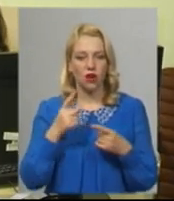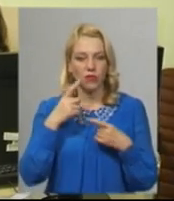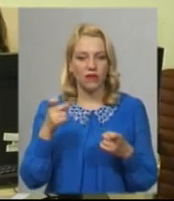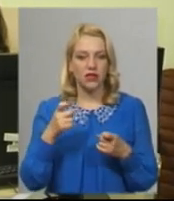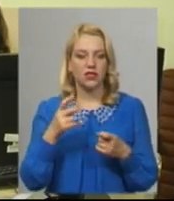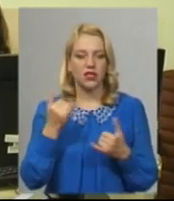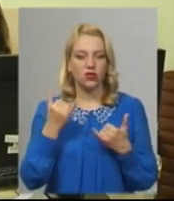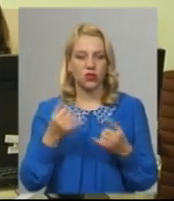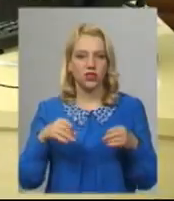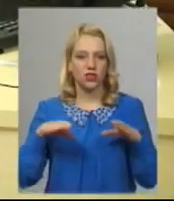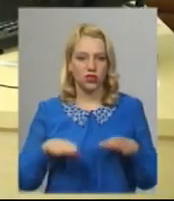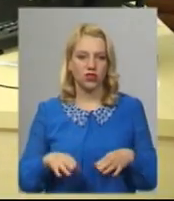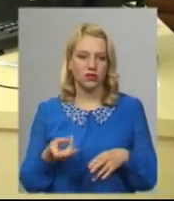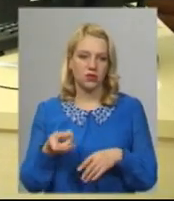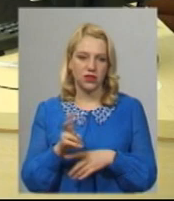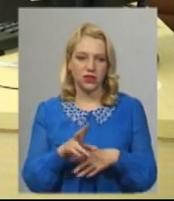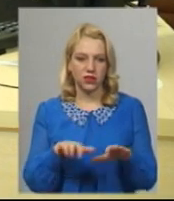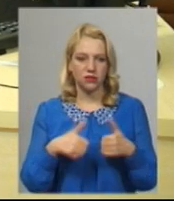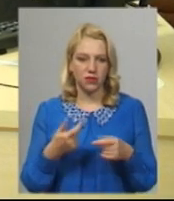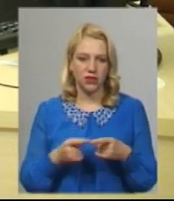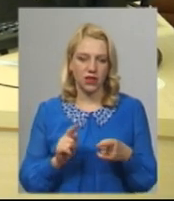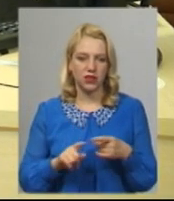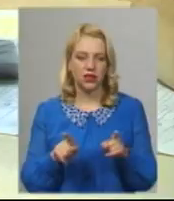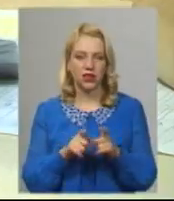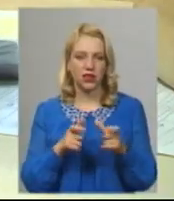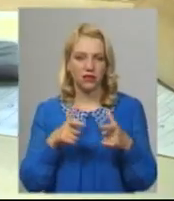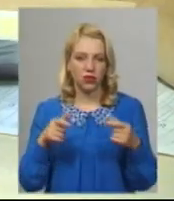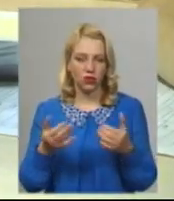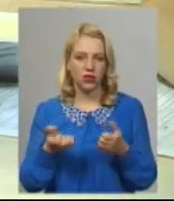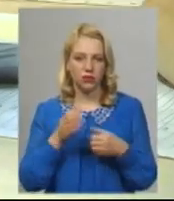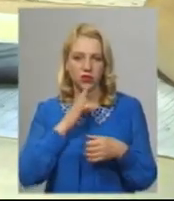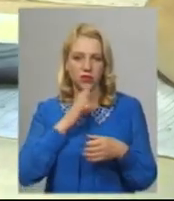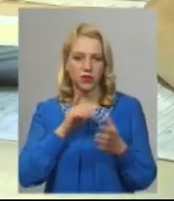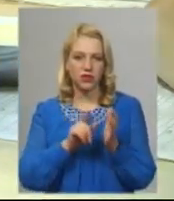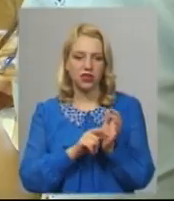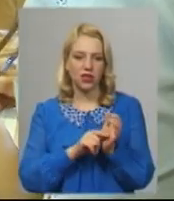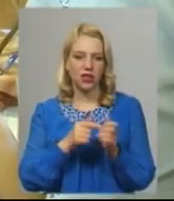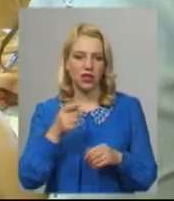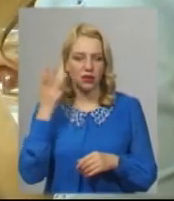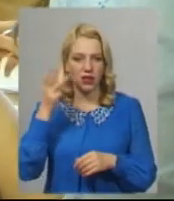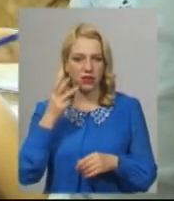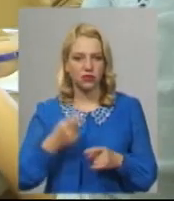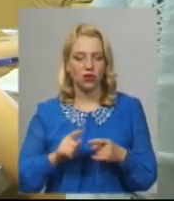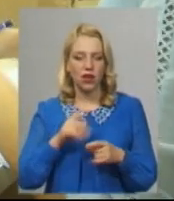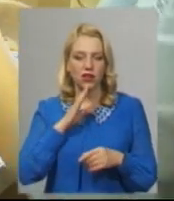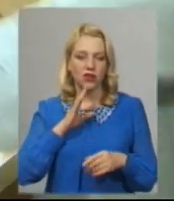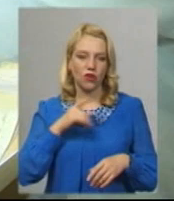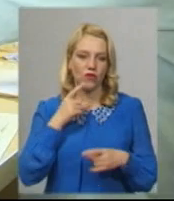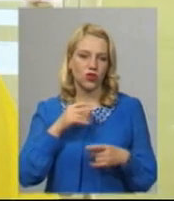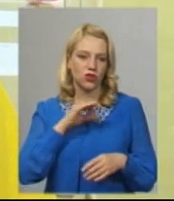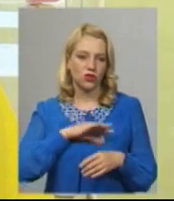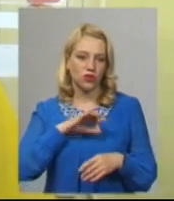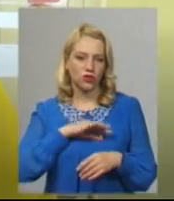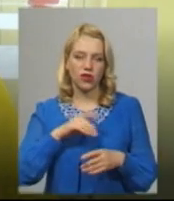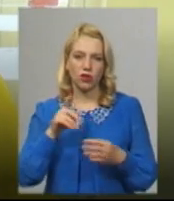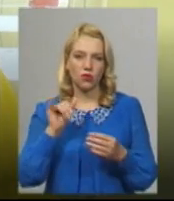сьогодні вирішив вже отримати Такий ж квиток отримала пенсіонерка з Хмельницького Ганна Фоміна, жінка вважає, з користуванням у неї проблем не буде